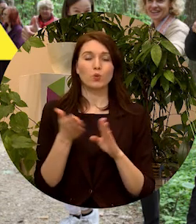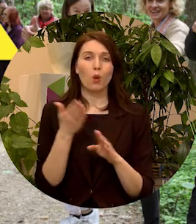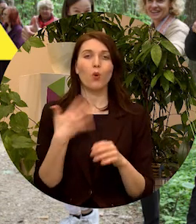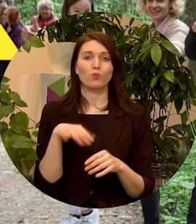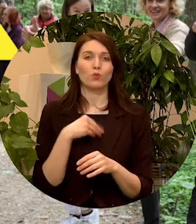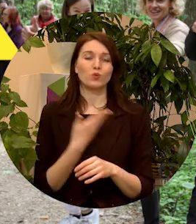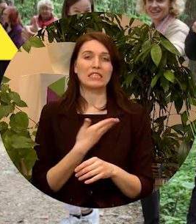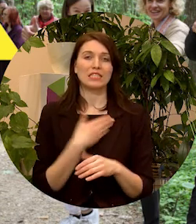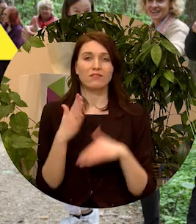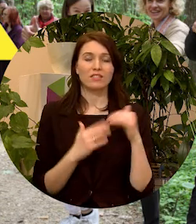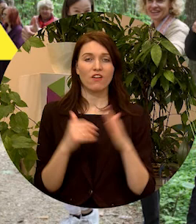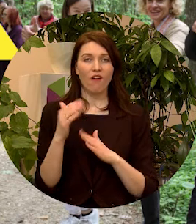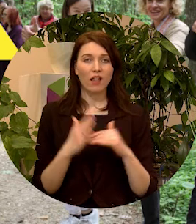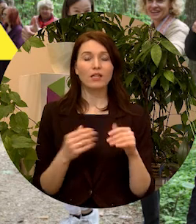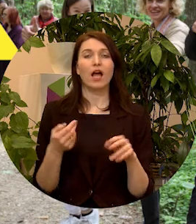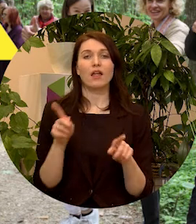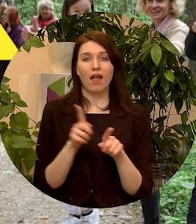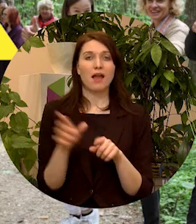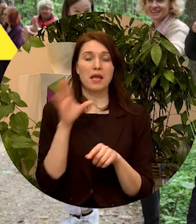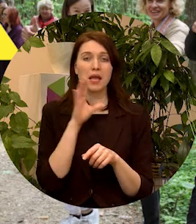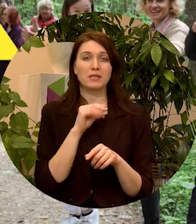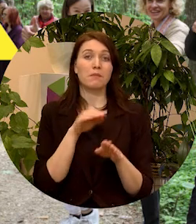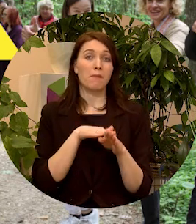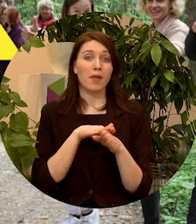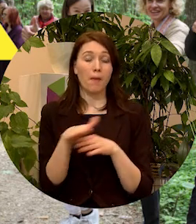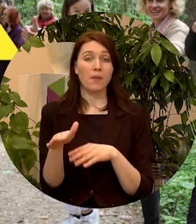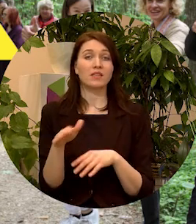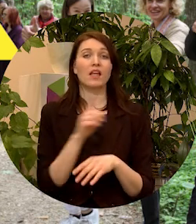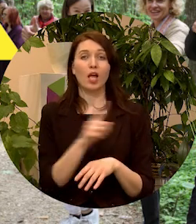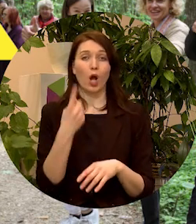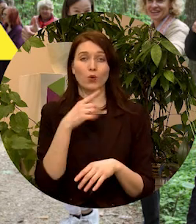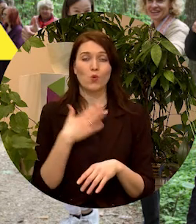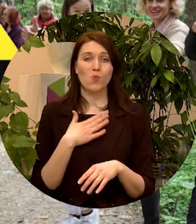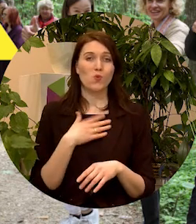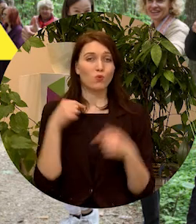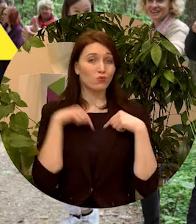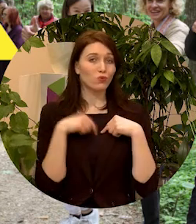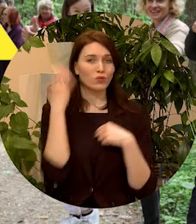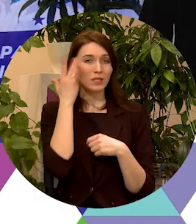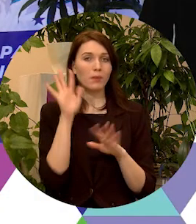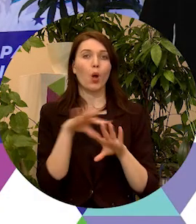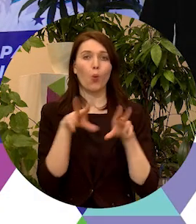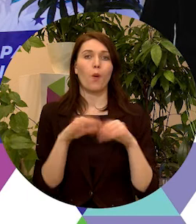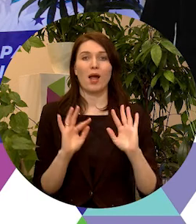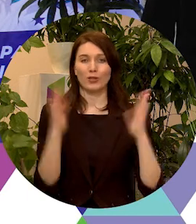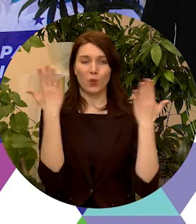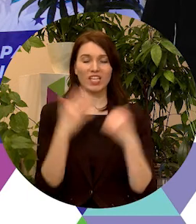mūsu dzīves kvalitāti, un iespējams piepildīt arī katru no mūsu tapņiem, lai mums kopā izdodas.